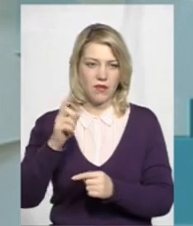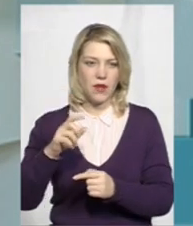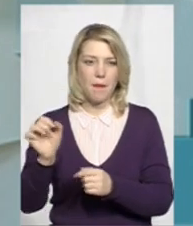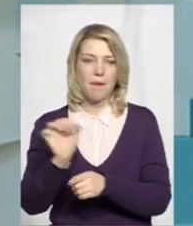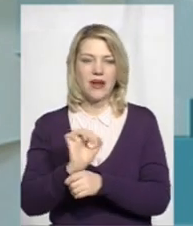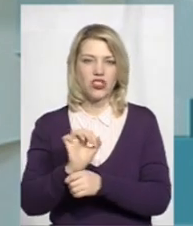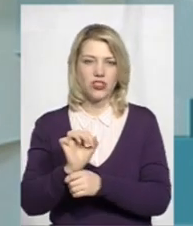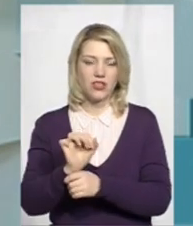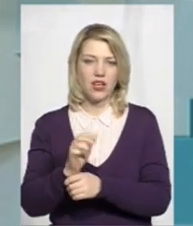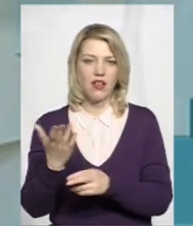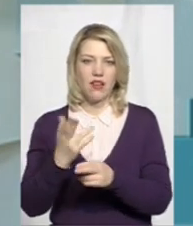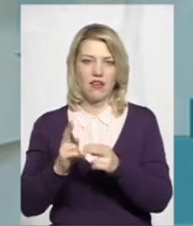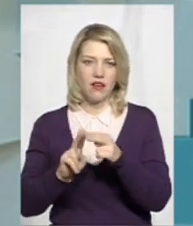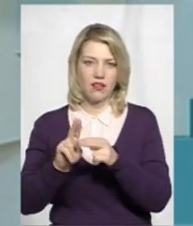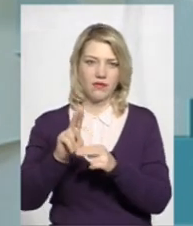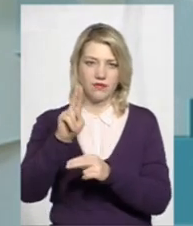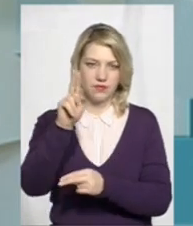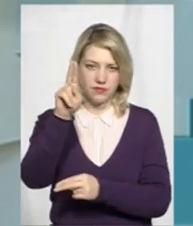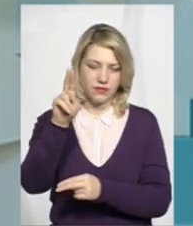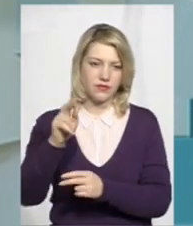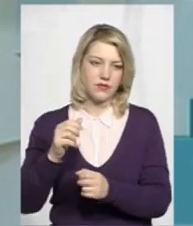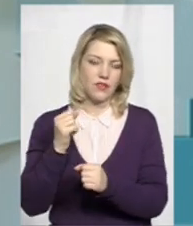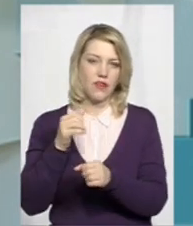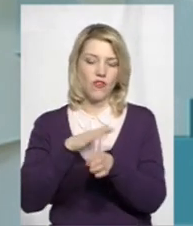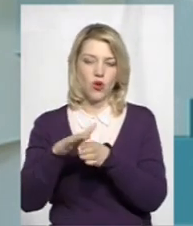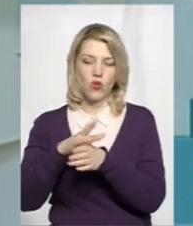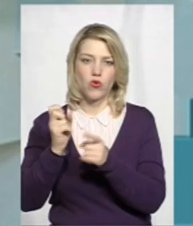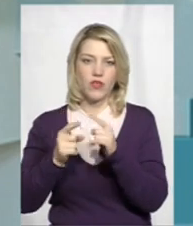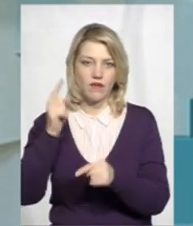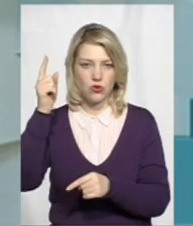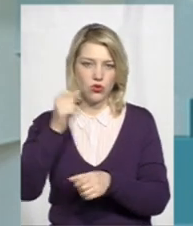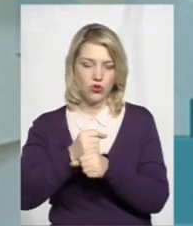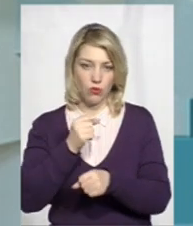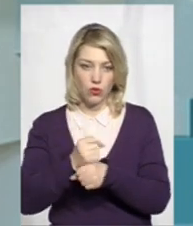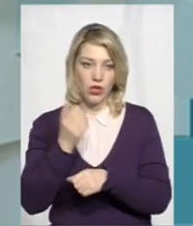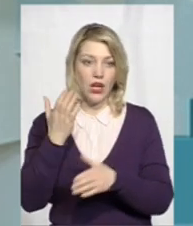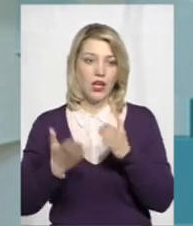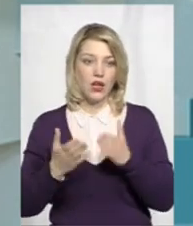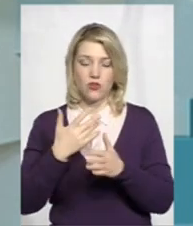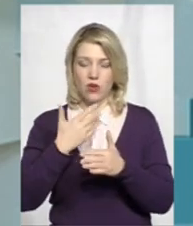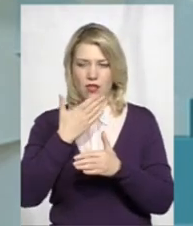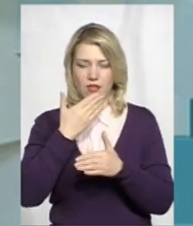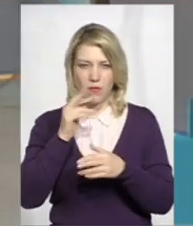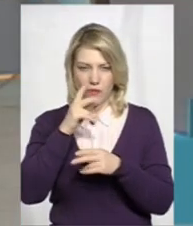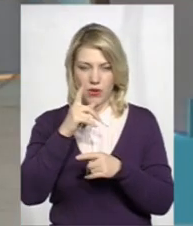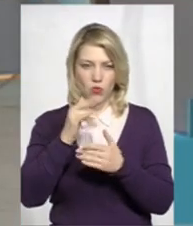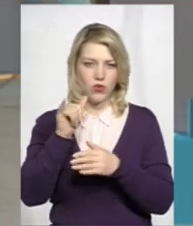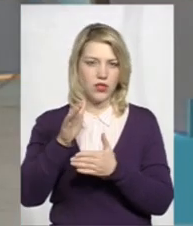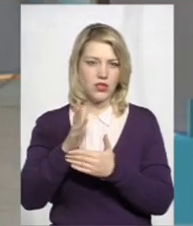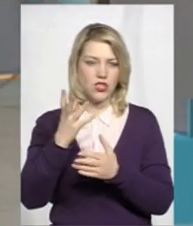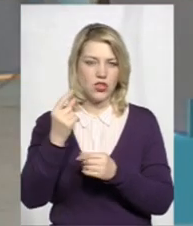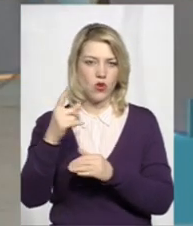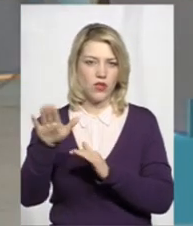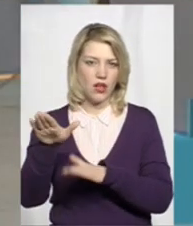машина, яка на висоті виконує роботу. І, якщо не помиляються, є ще орендований